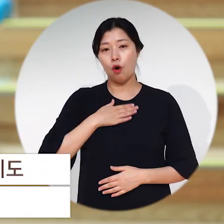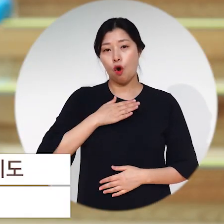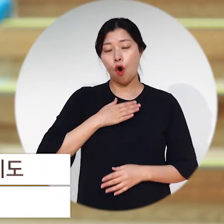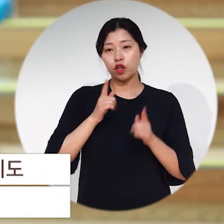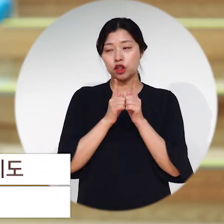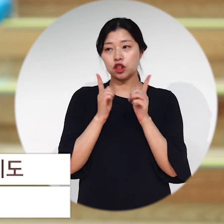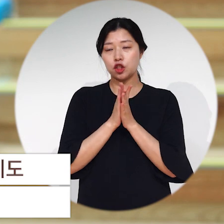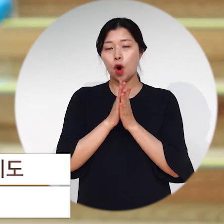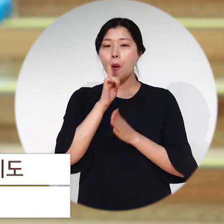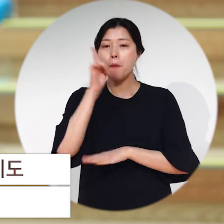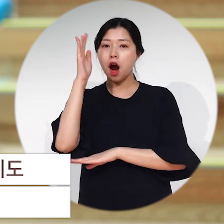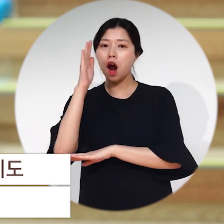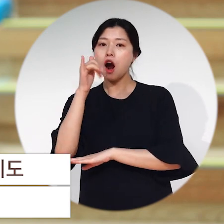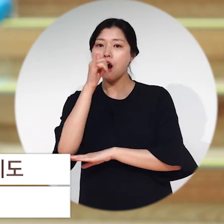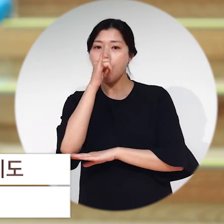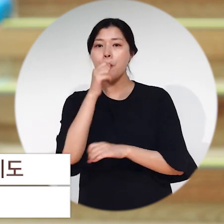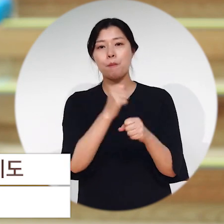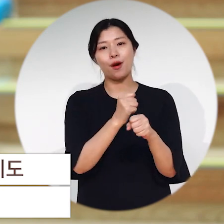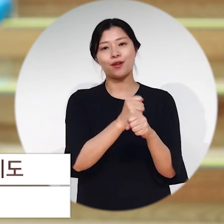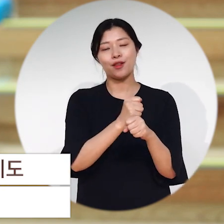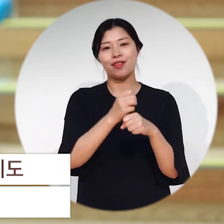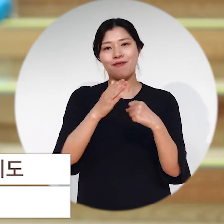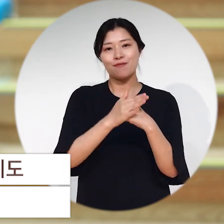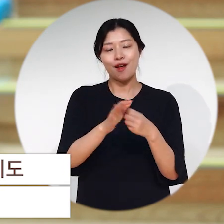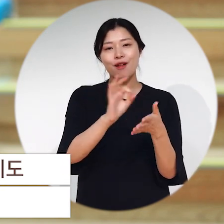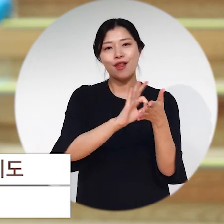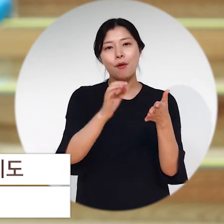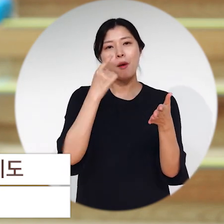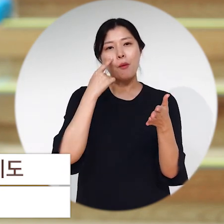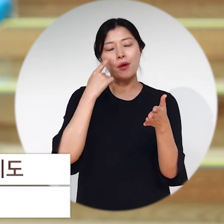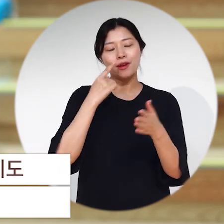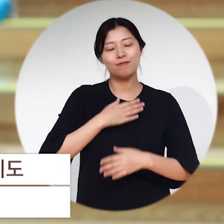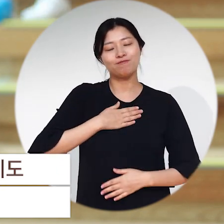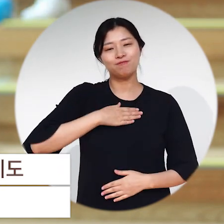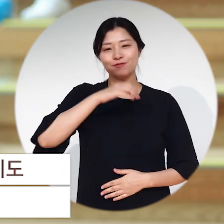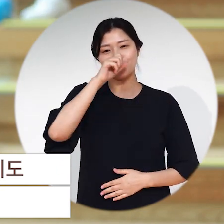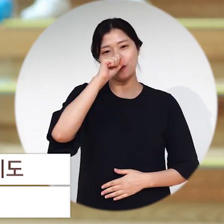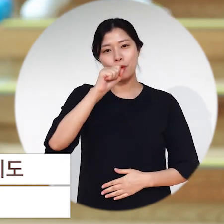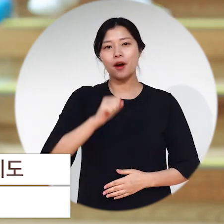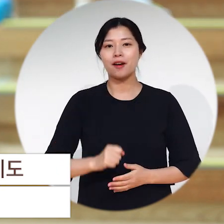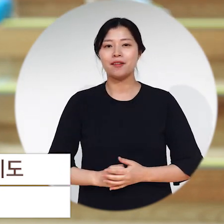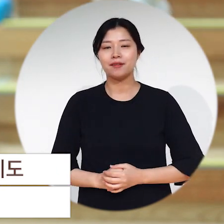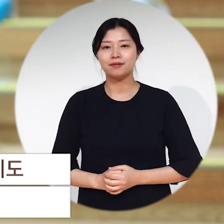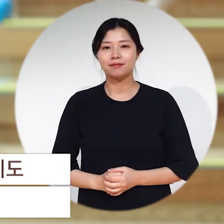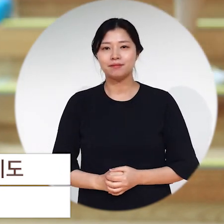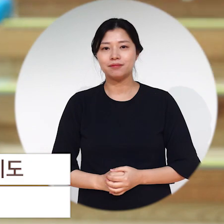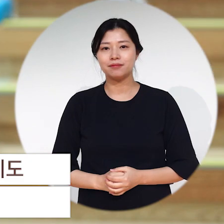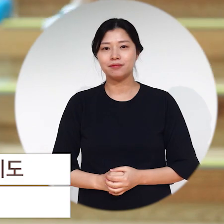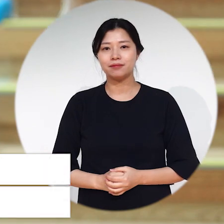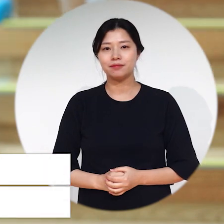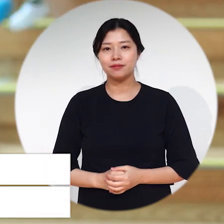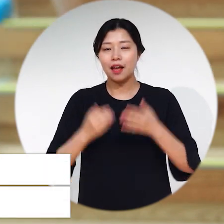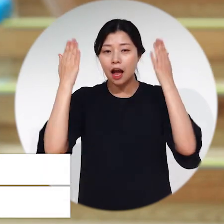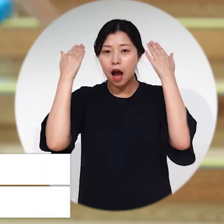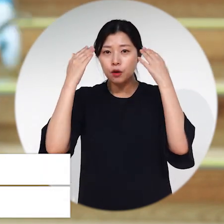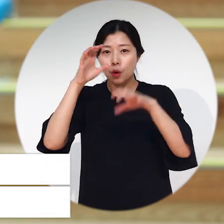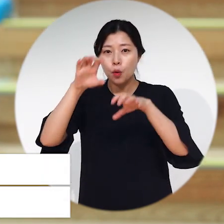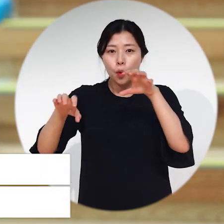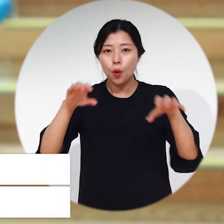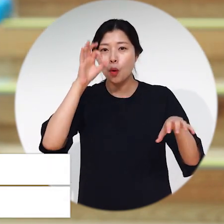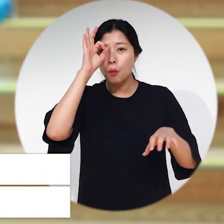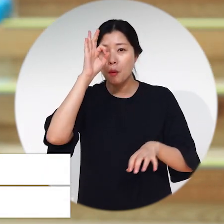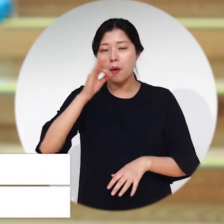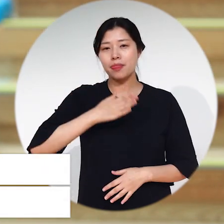얘기를 하여서 만든 곳이어서 더 사용하니까 더 좋고 더 뿌듯하기도 합니다. 학교 곳곳에